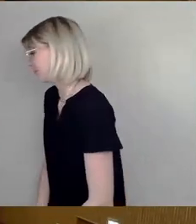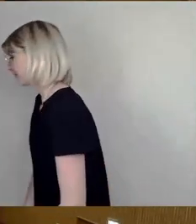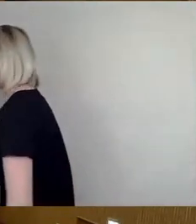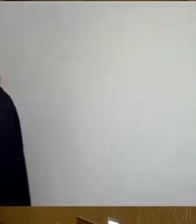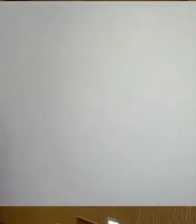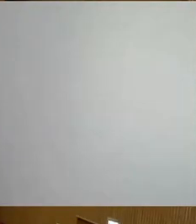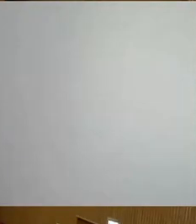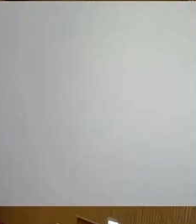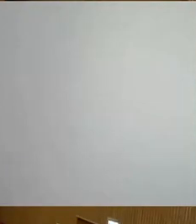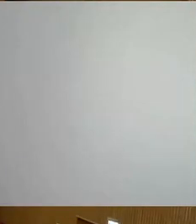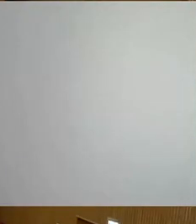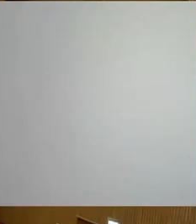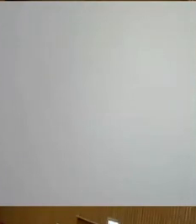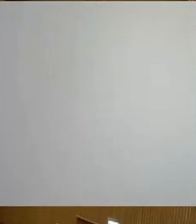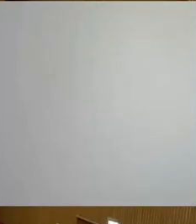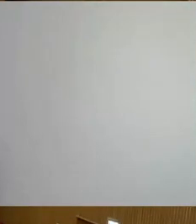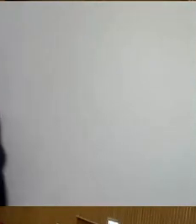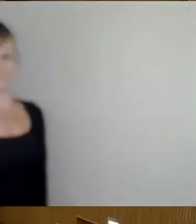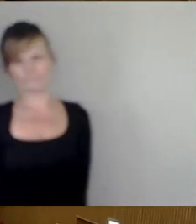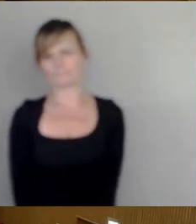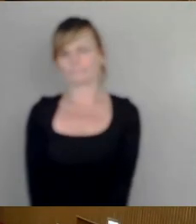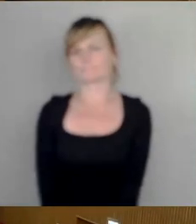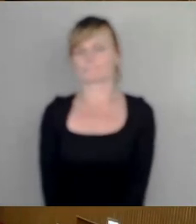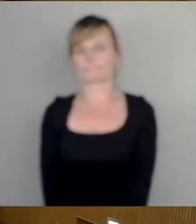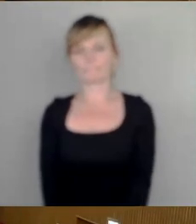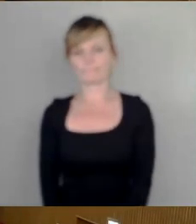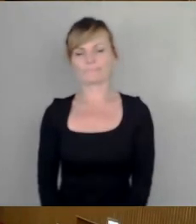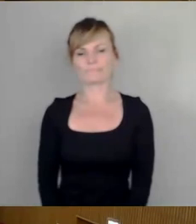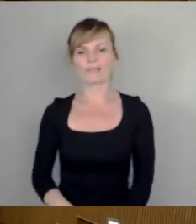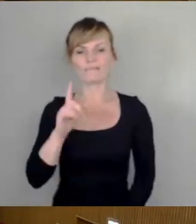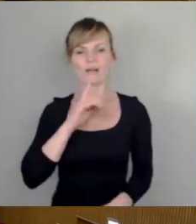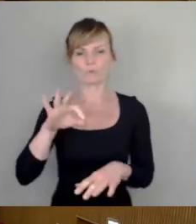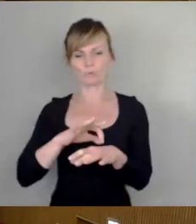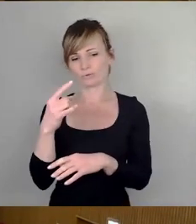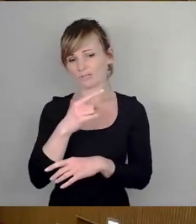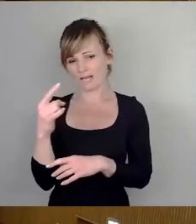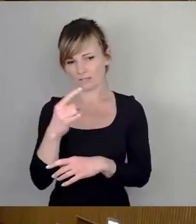Dann machen wir weiter mit Frau Dr. Geitsch, Fraktion Die Linke.